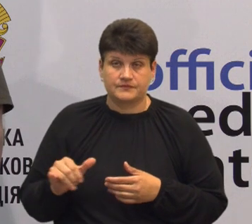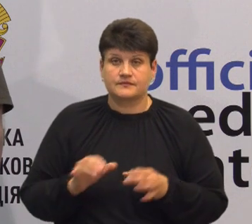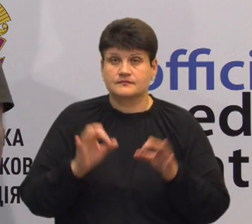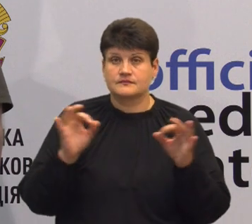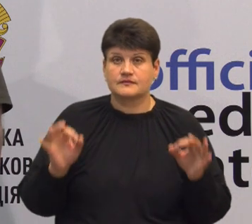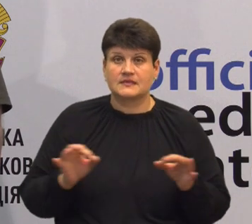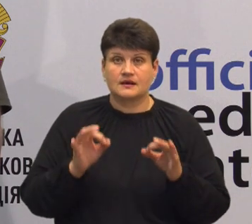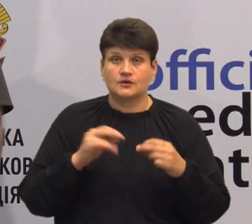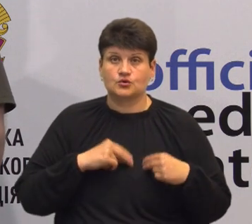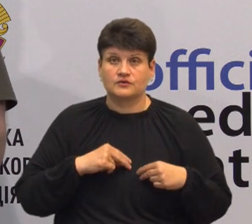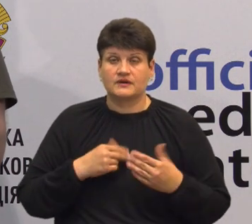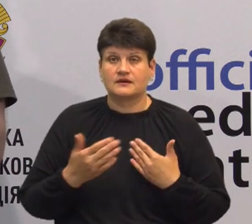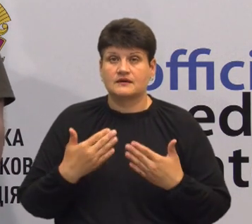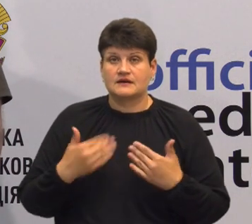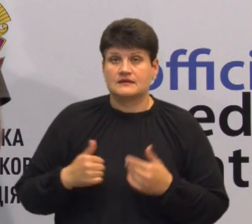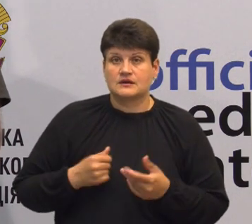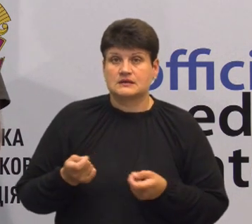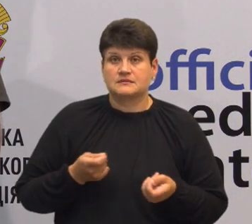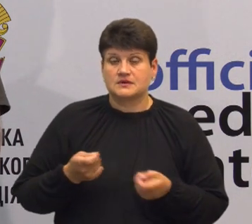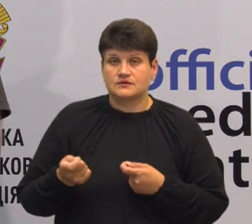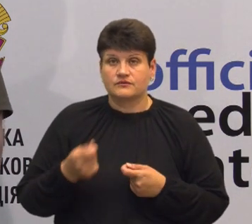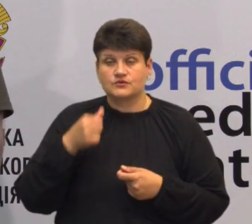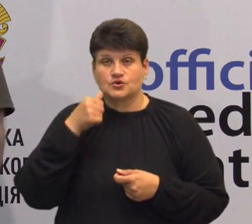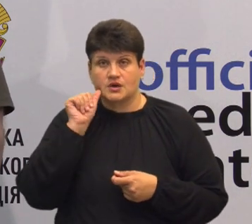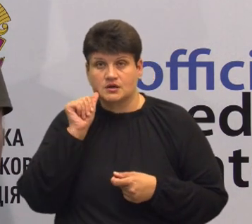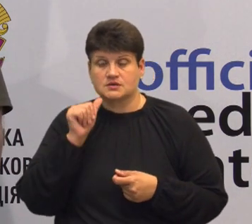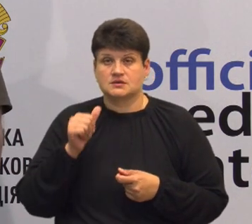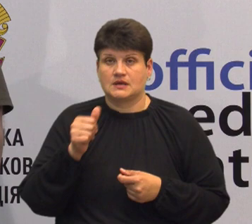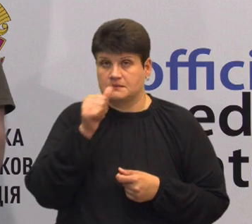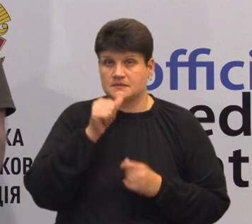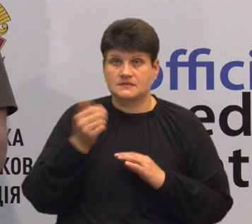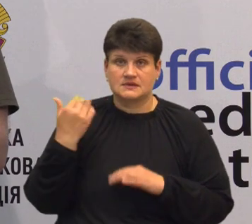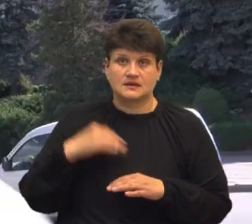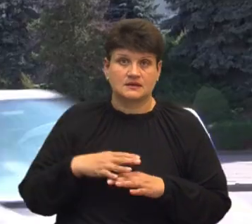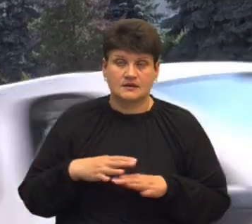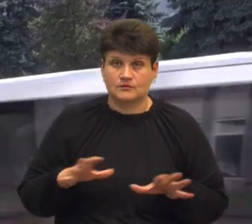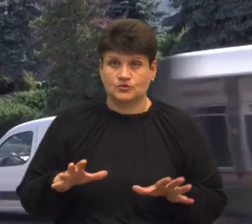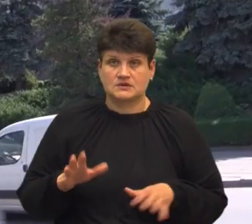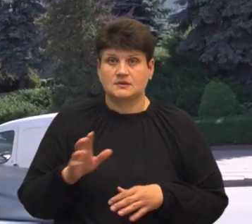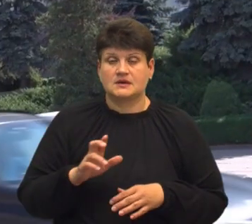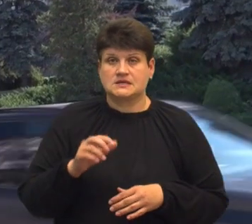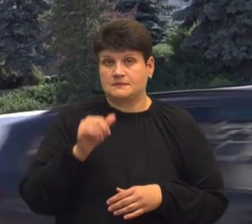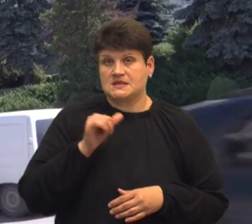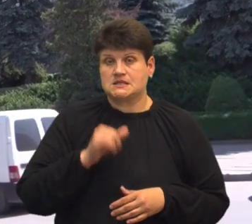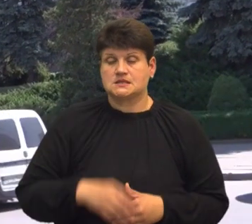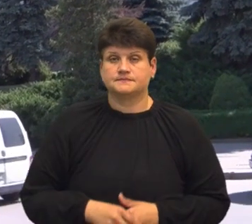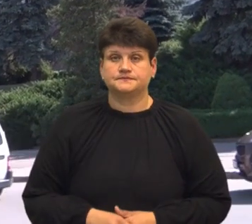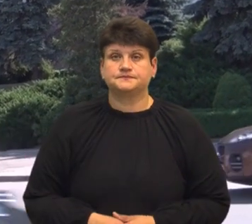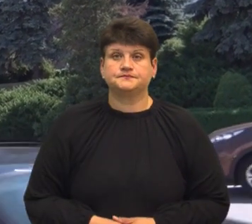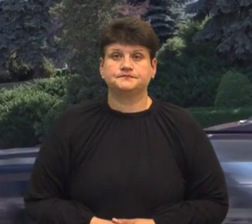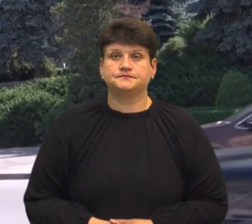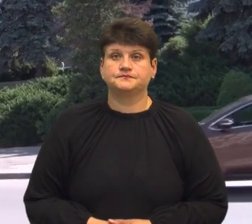трудових відносин з військовою адміністрацією, чи на вчорашній день, чи на місяць не було, з березня місяця. Любов Гадомська, Андрій Прокопів,